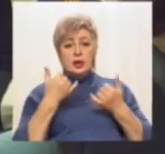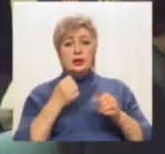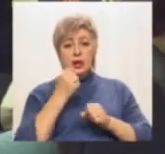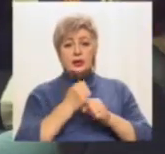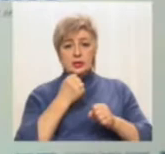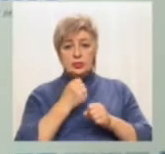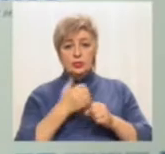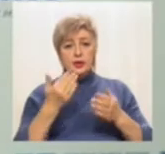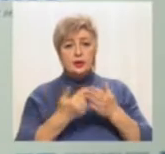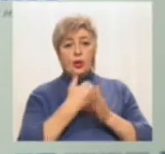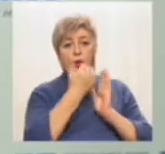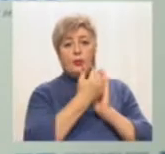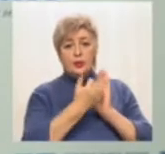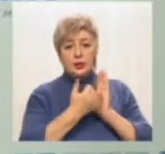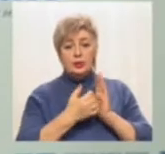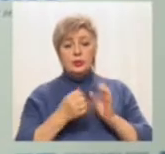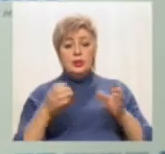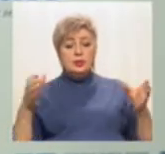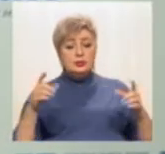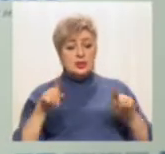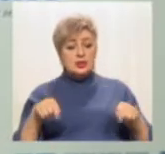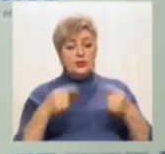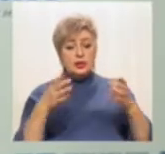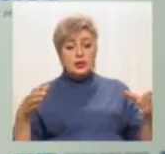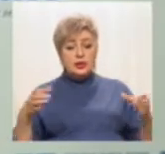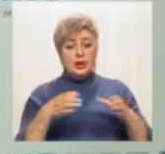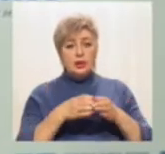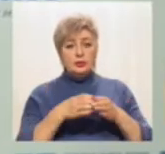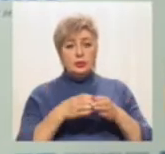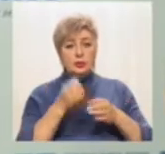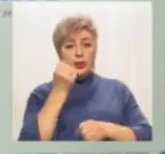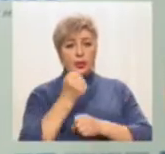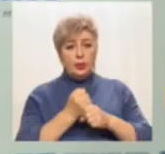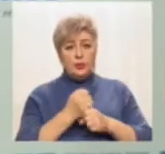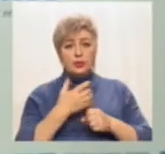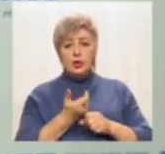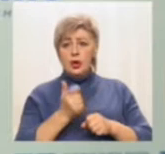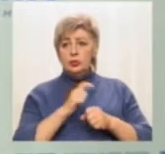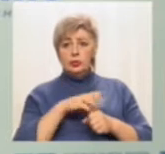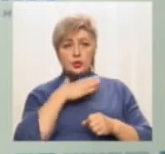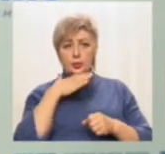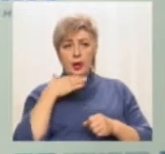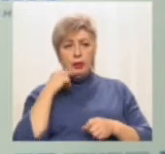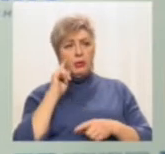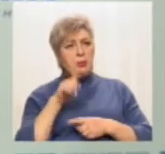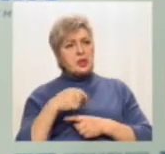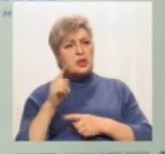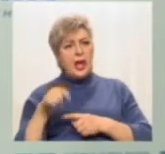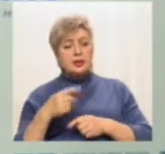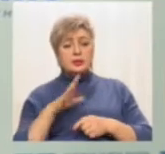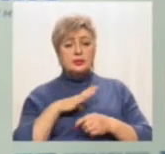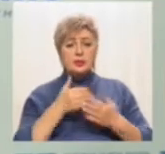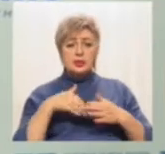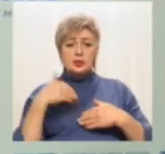робочу групу. Дуже багато було претензій і пропозицій з боку батьків, особливо в таких